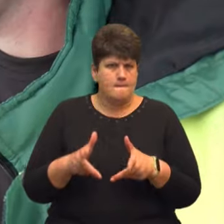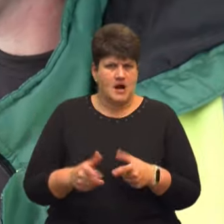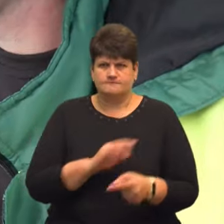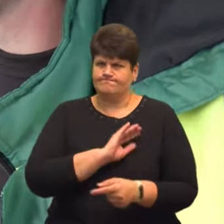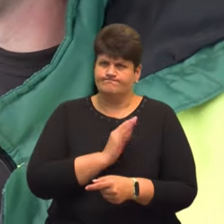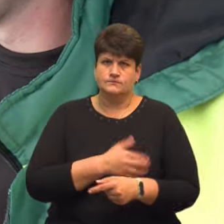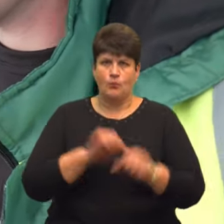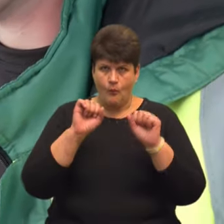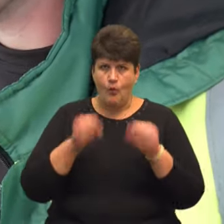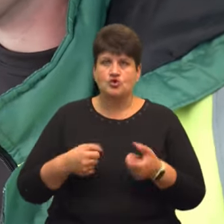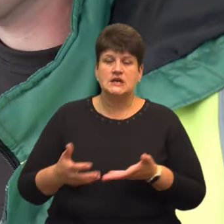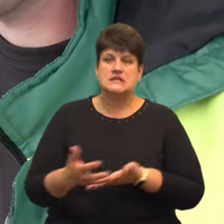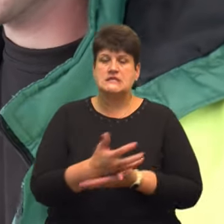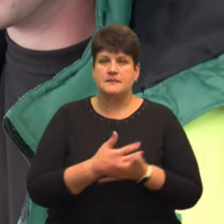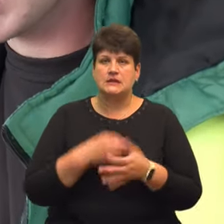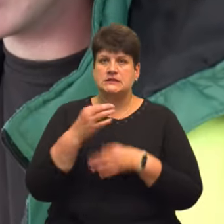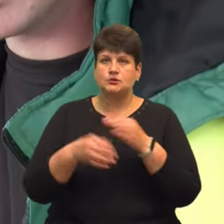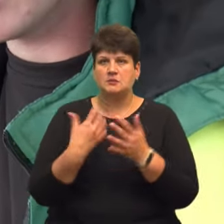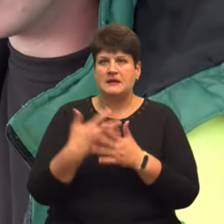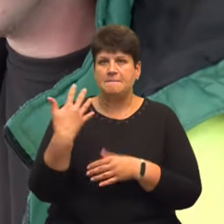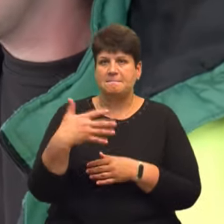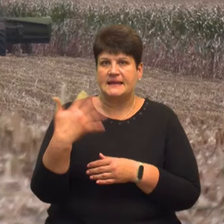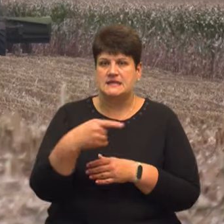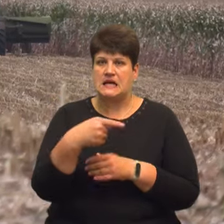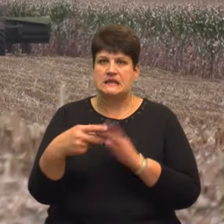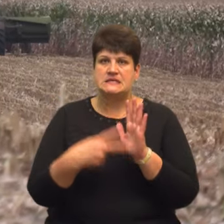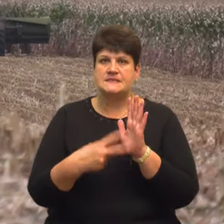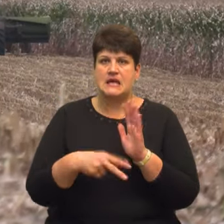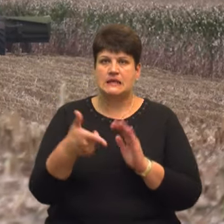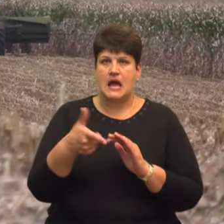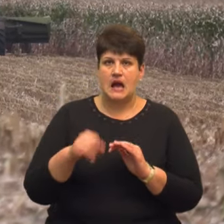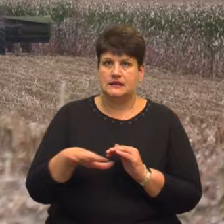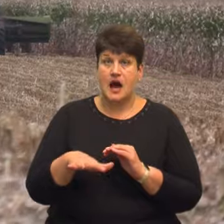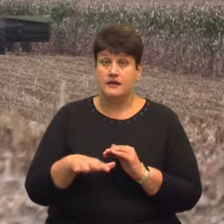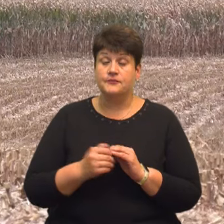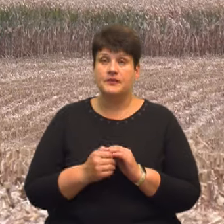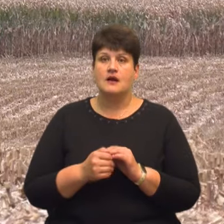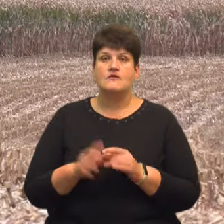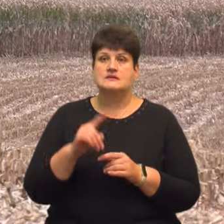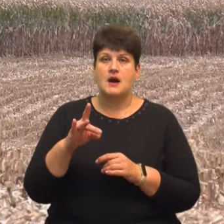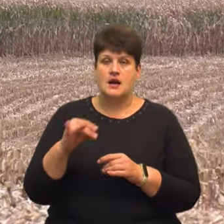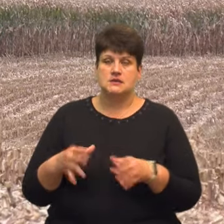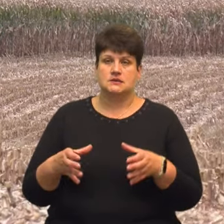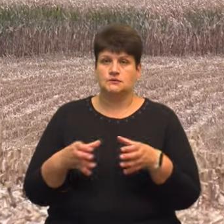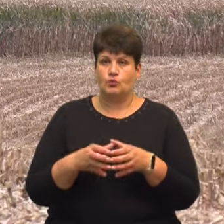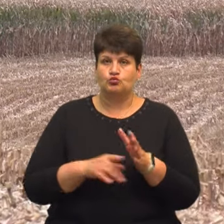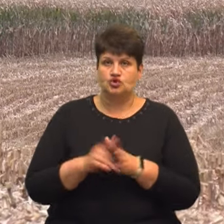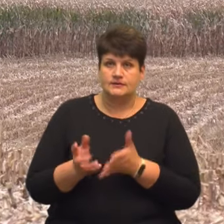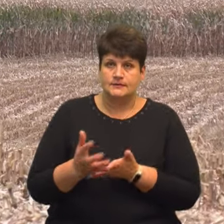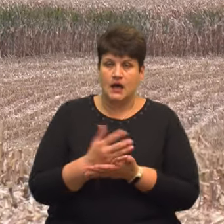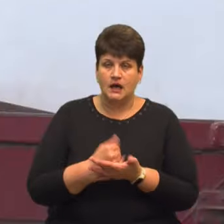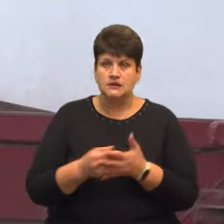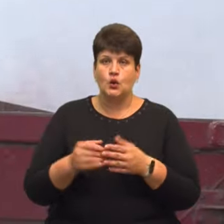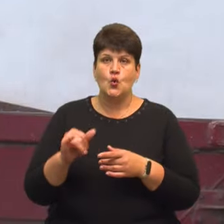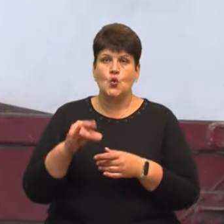за добу близько 50-70 гектарів. У Збаризькій громаді аграрії почали збирати врожай кукурудзи. Цього